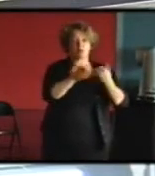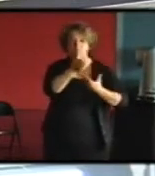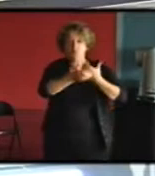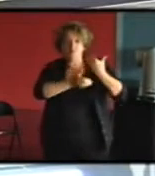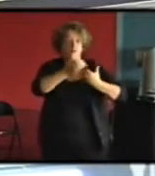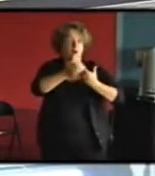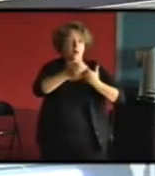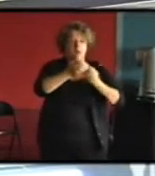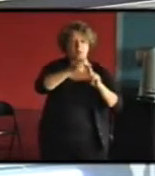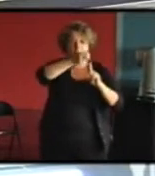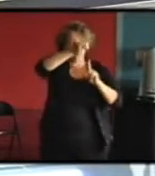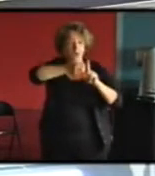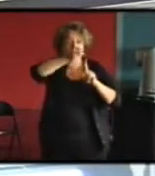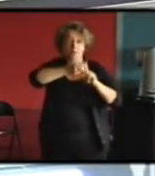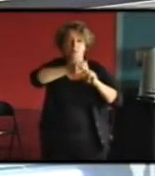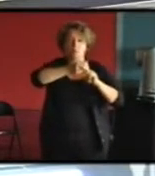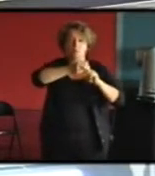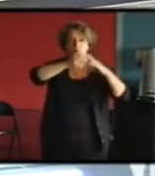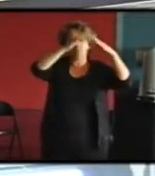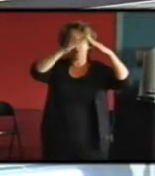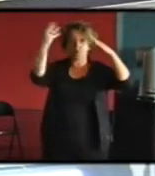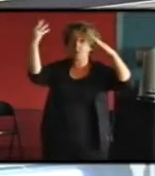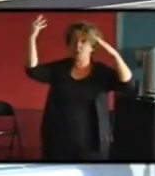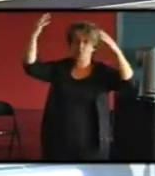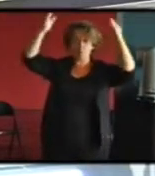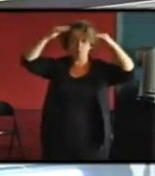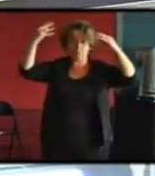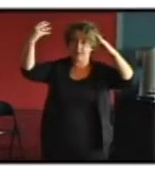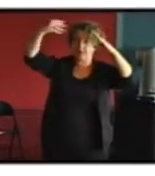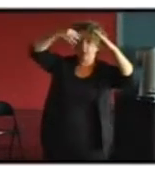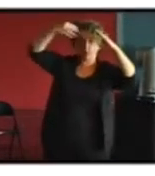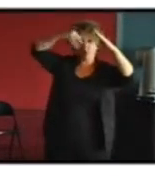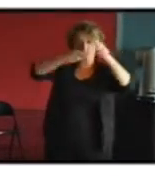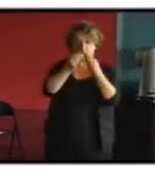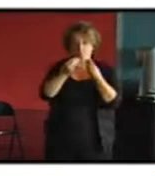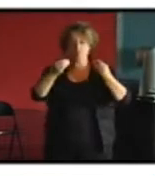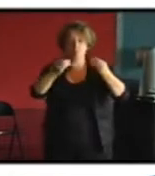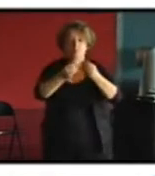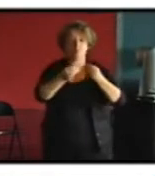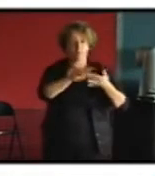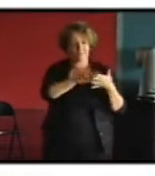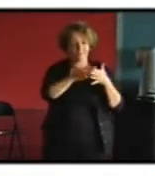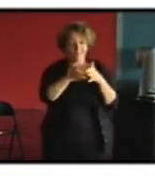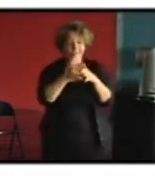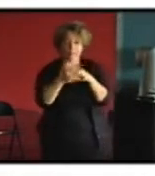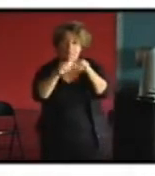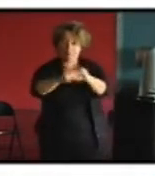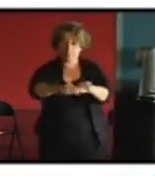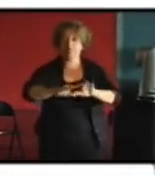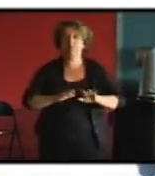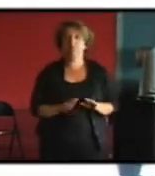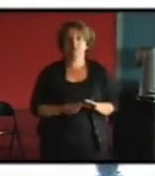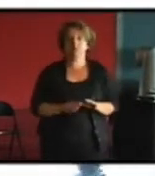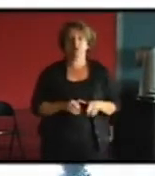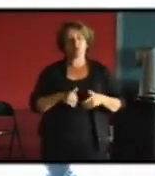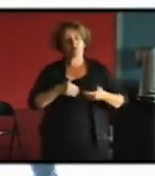perméabilité à la vapeur on peut avoir des dégâts extrêmement importants mais sur finalement toutes les interventions